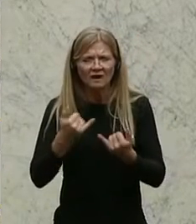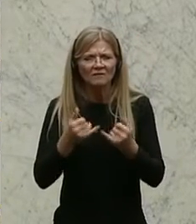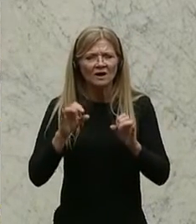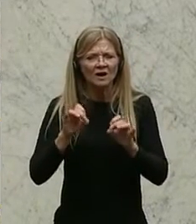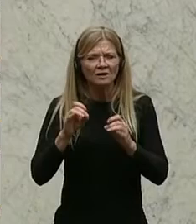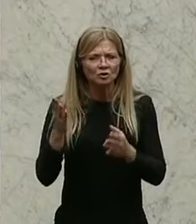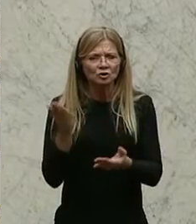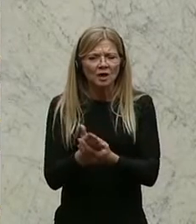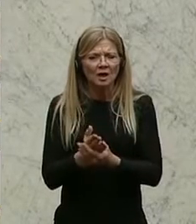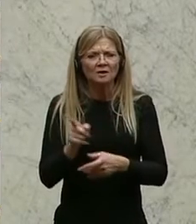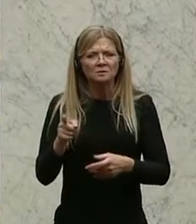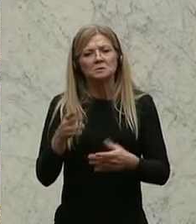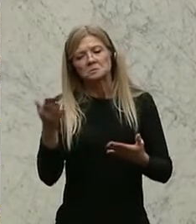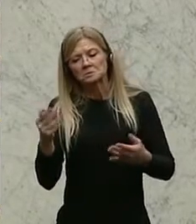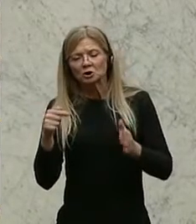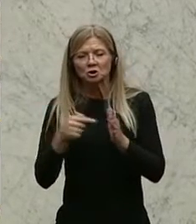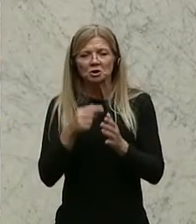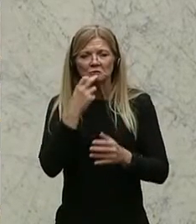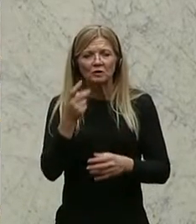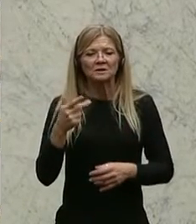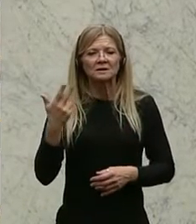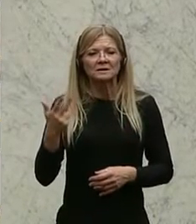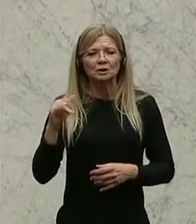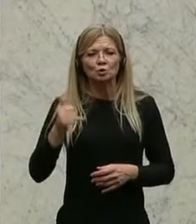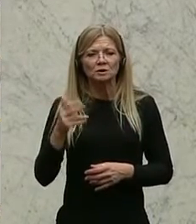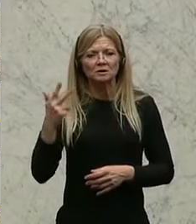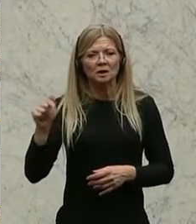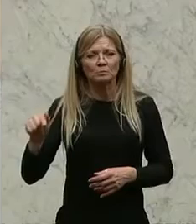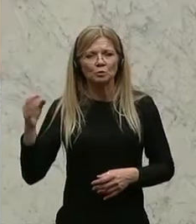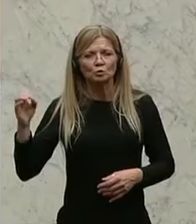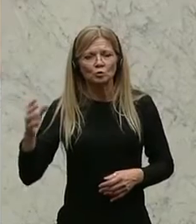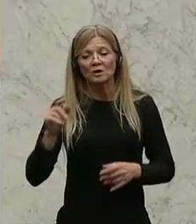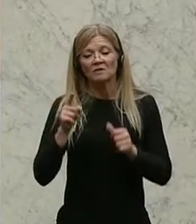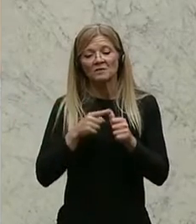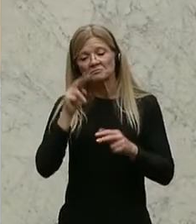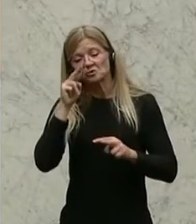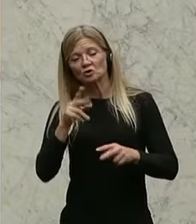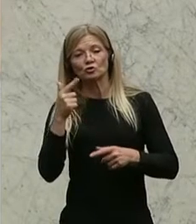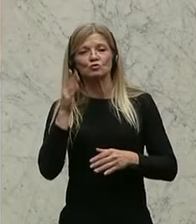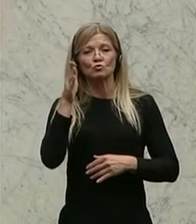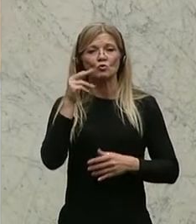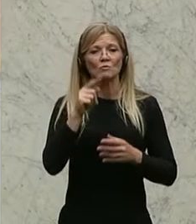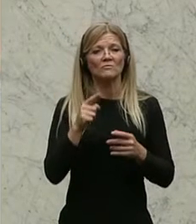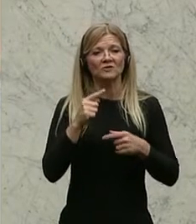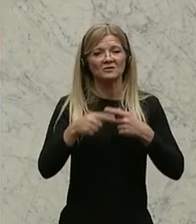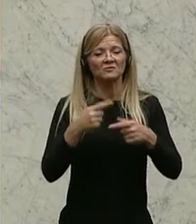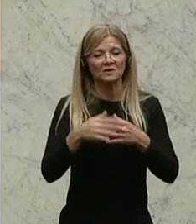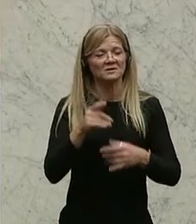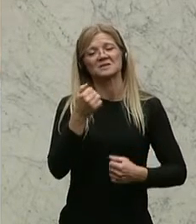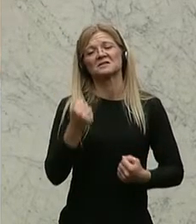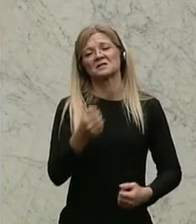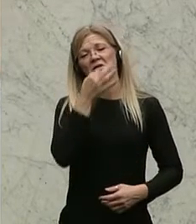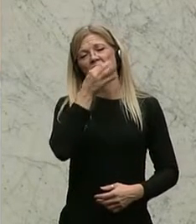Justiz 3.0 würde sich hiermit im Hinblick auf die künftige Entwicklung durchaus besser eignen und wäre auch